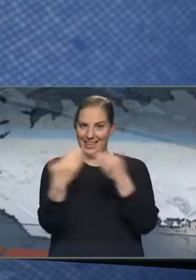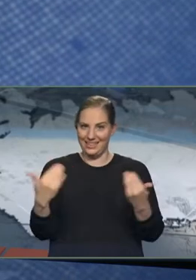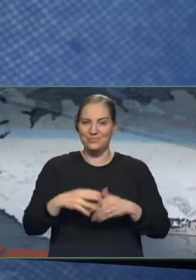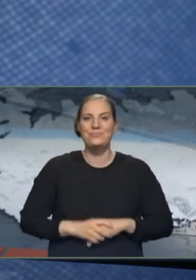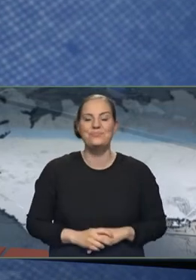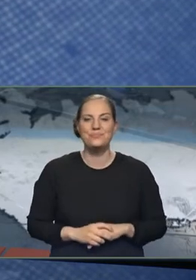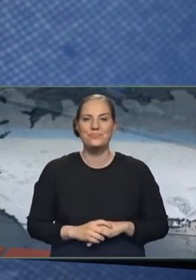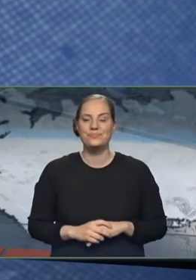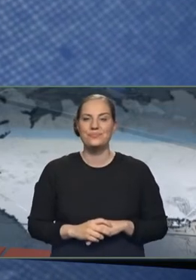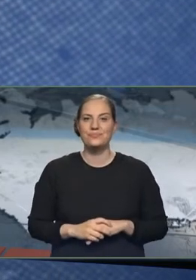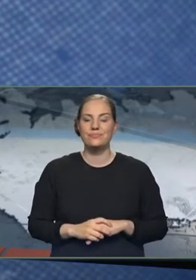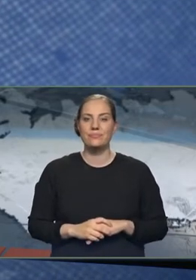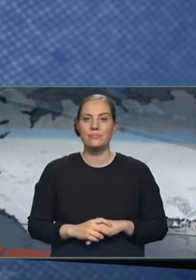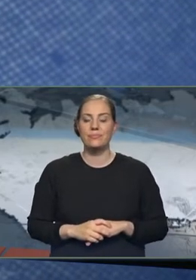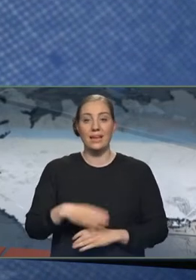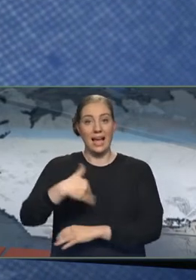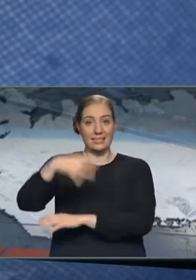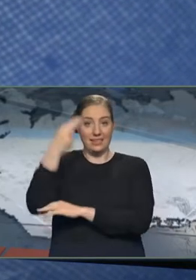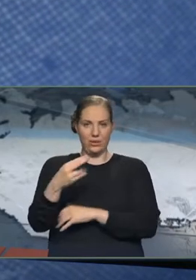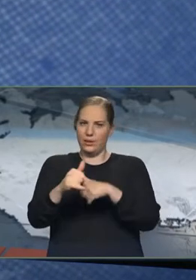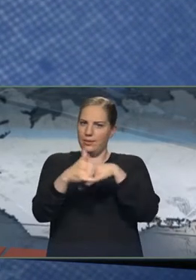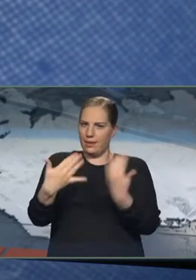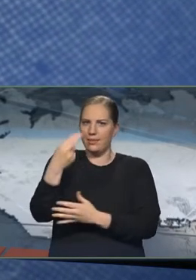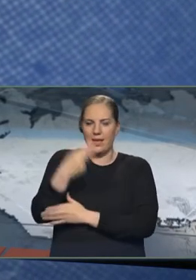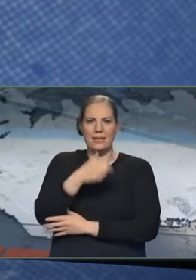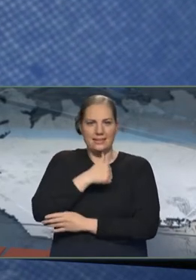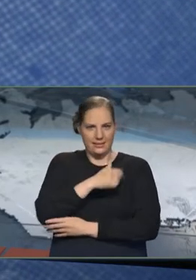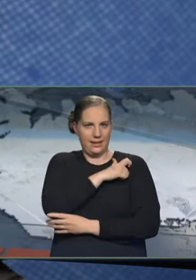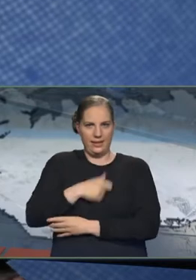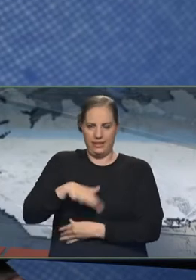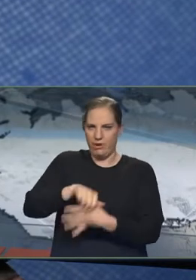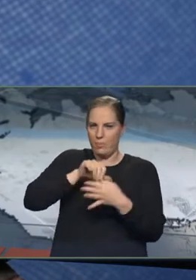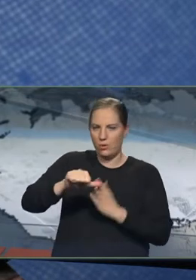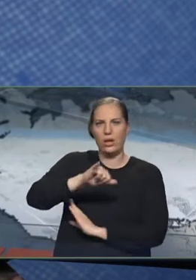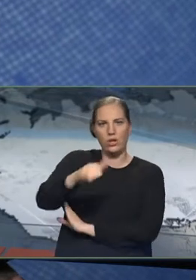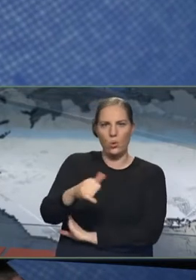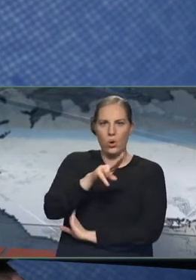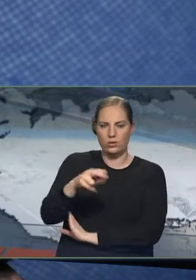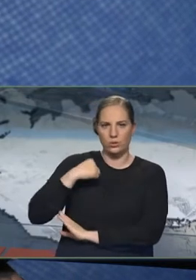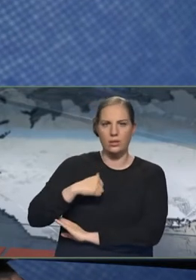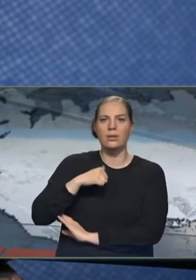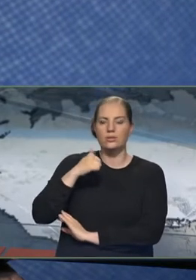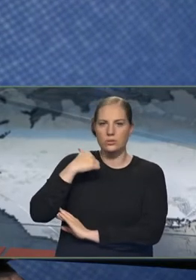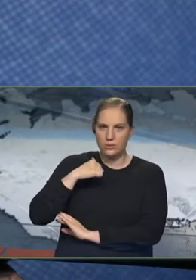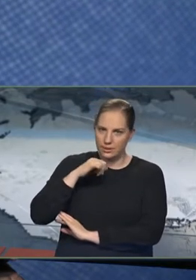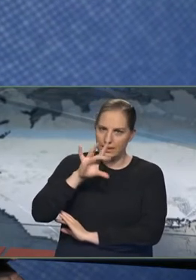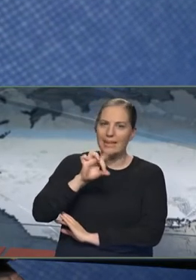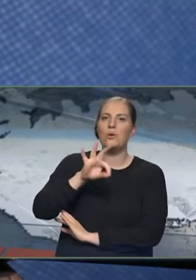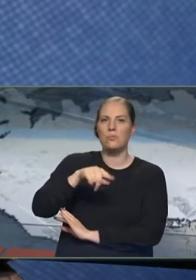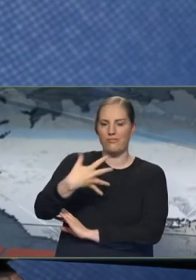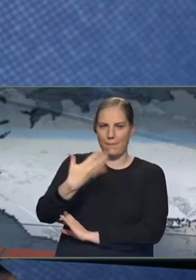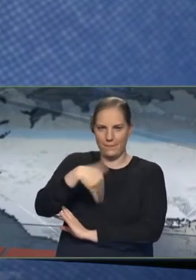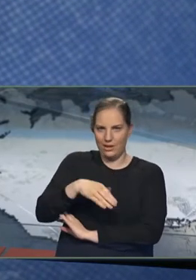Ræðismöður Litaúan Íslandska ríki til að greiða Jóni harskult sinni 9,5 miljónur í skadabætur vegna